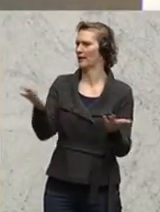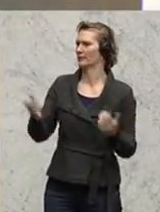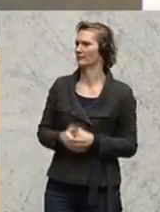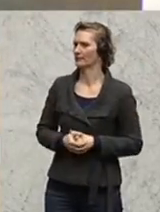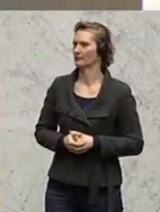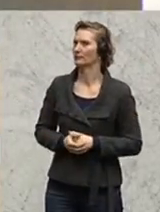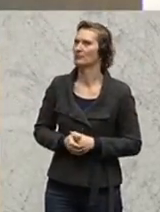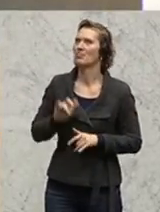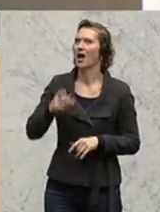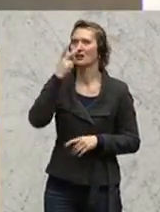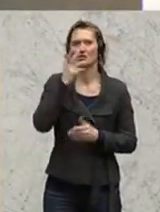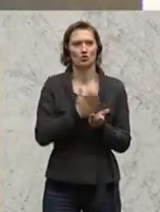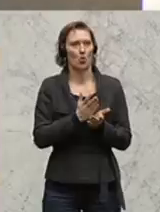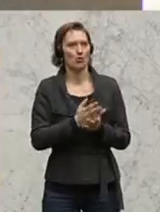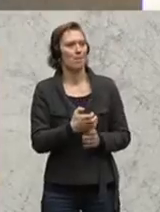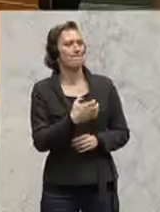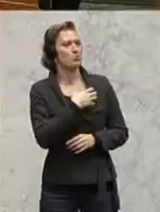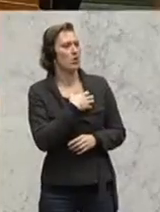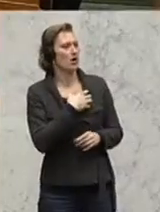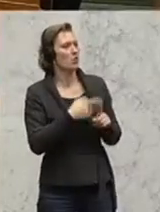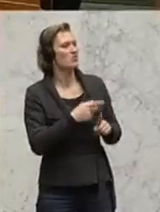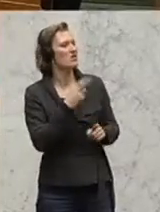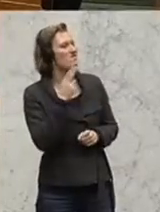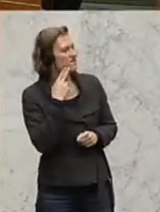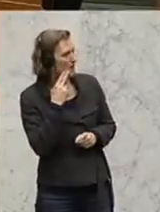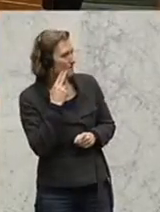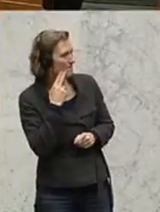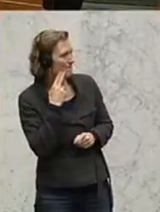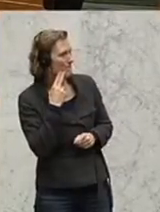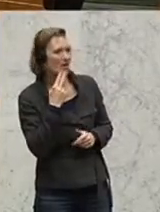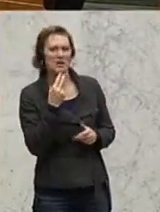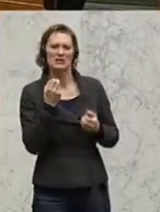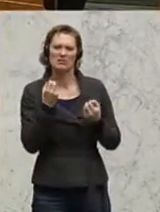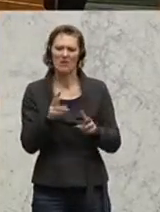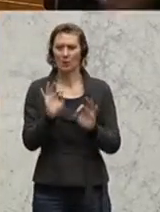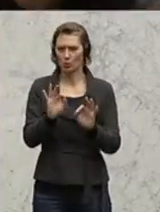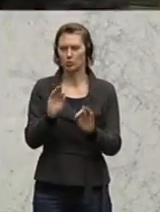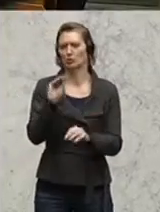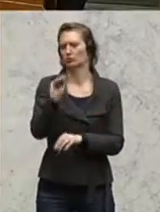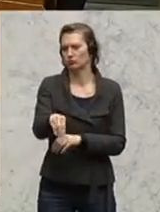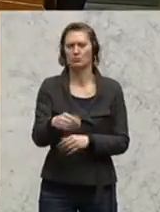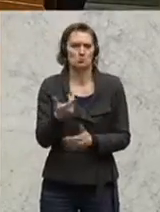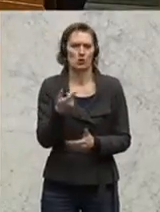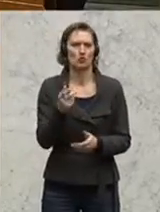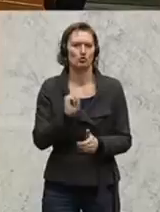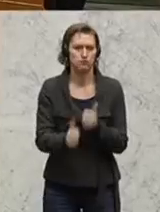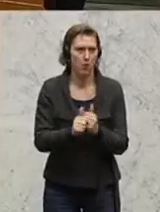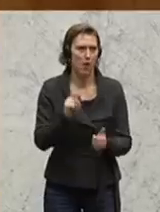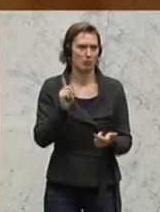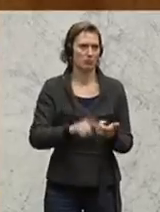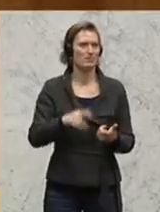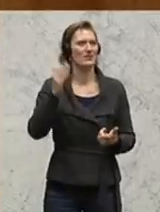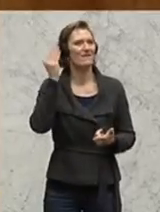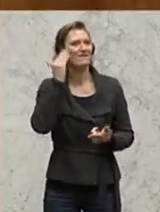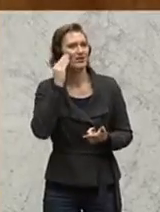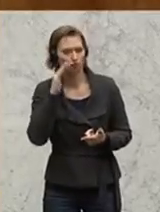Erfreulicherweise gibt es Bürger und Firmen, die Geld für einen guten Zweck geben, ob das im Sport ist, in der